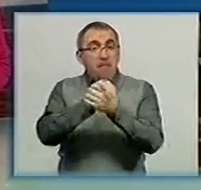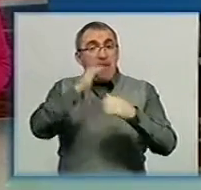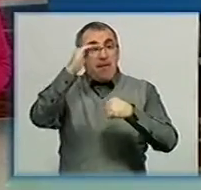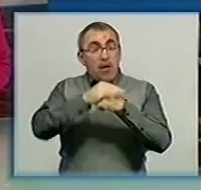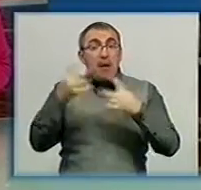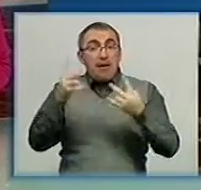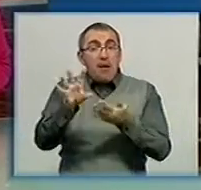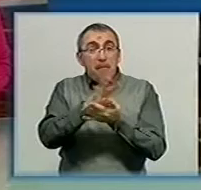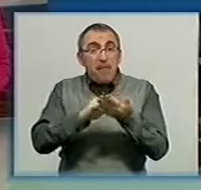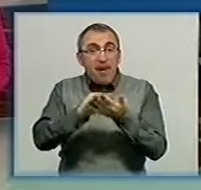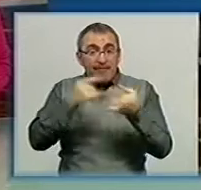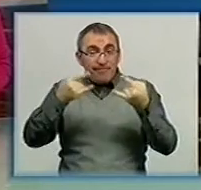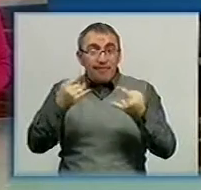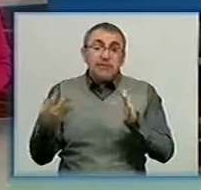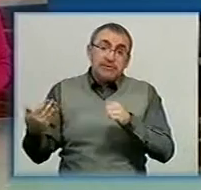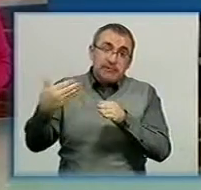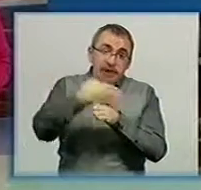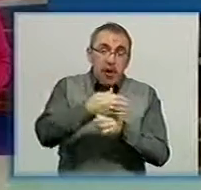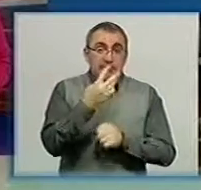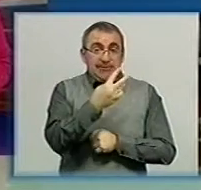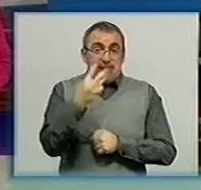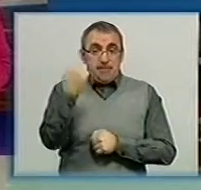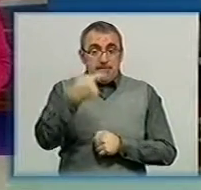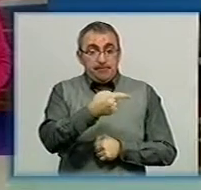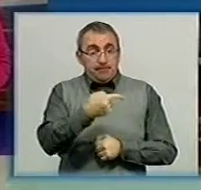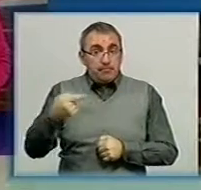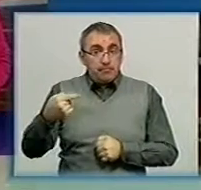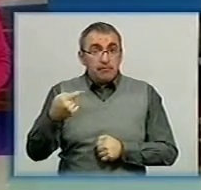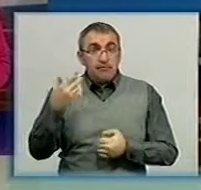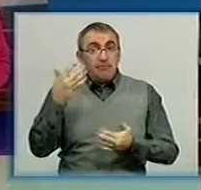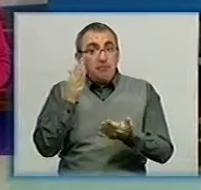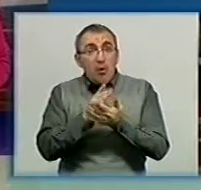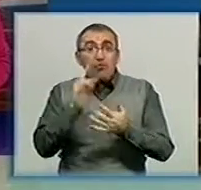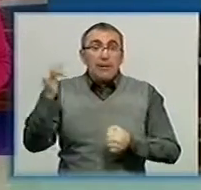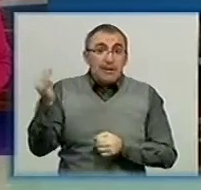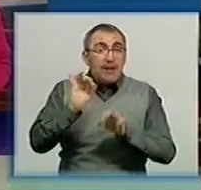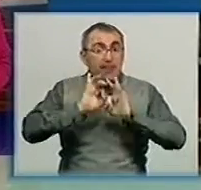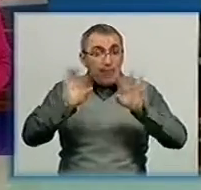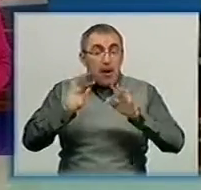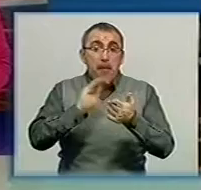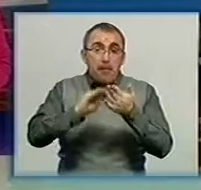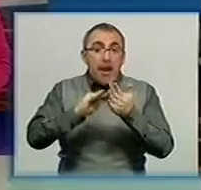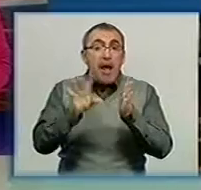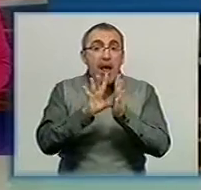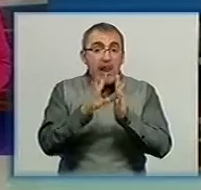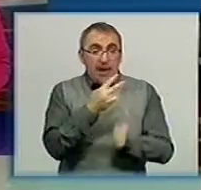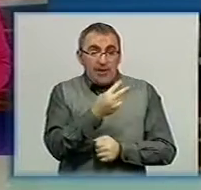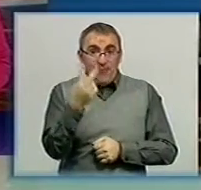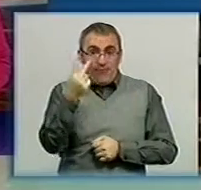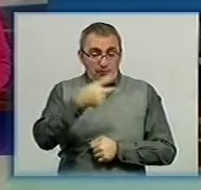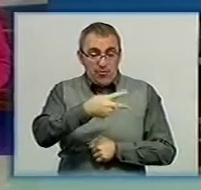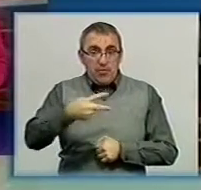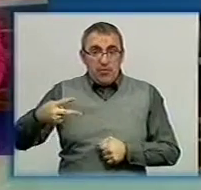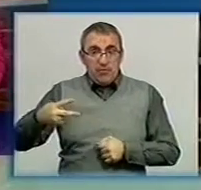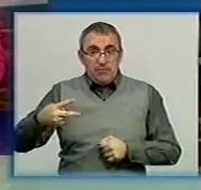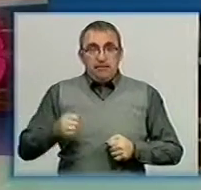потрібно переглянути матеріали, заходьте на наш сайт. Коди.рк.тв. Маєте цікаву інформацію, пишіть на електронку.удзидень.юсобачка